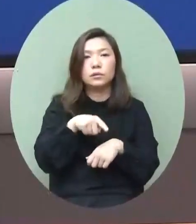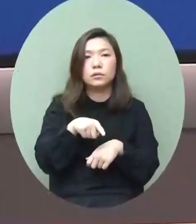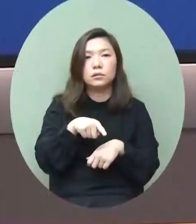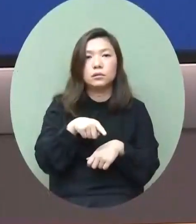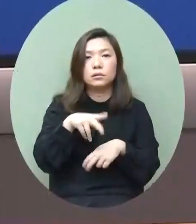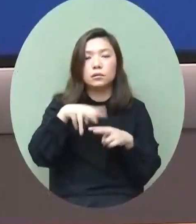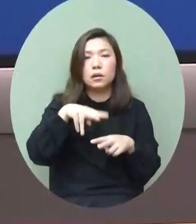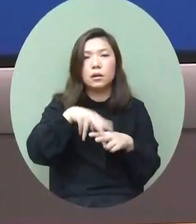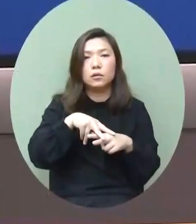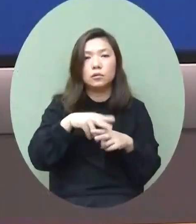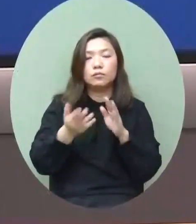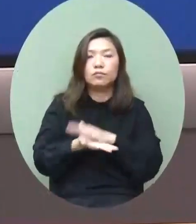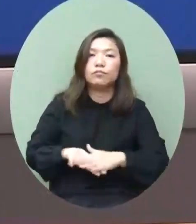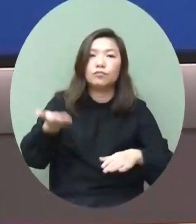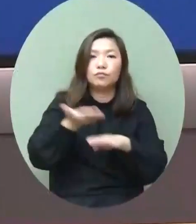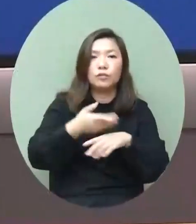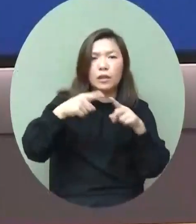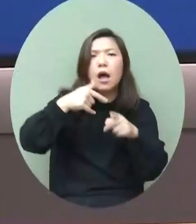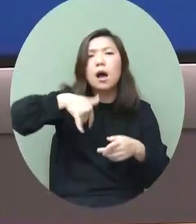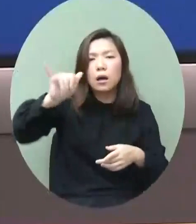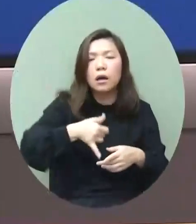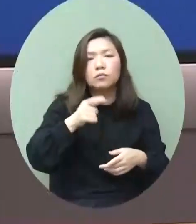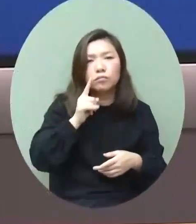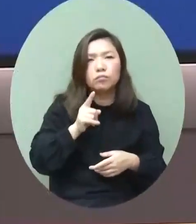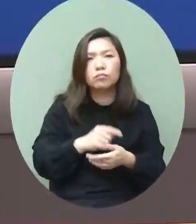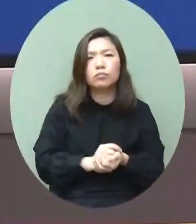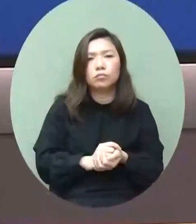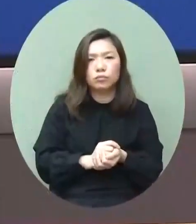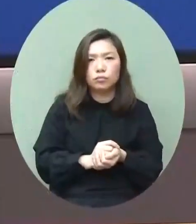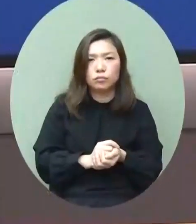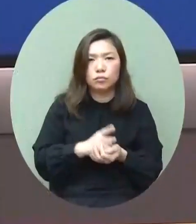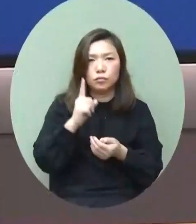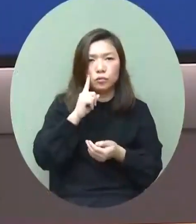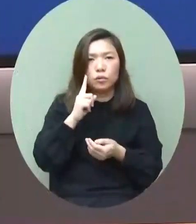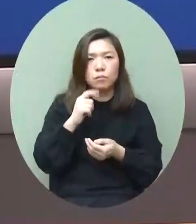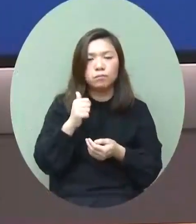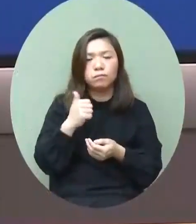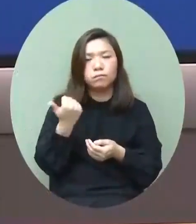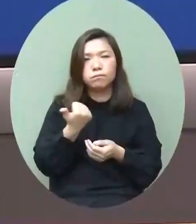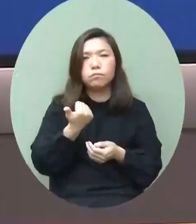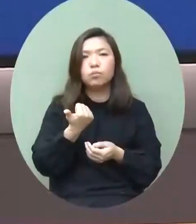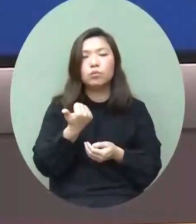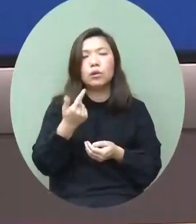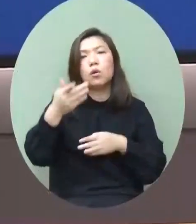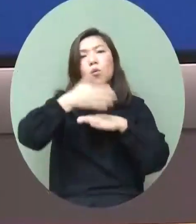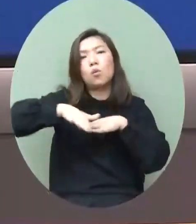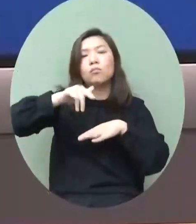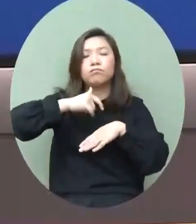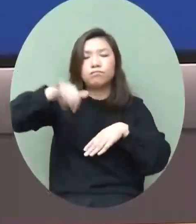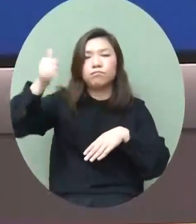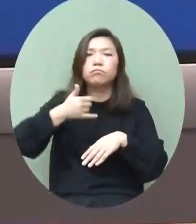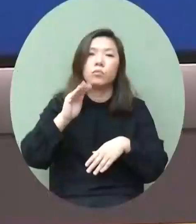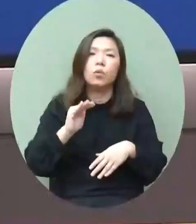跟內地恢復人員往來也都能夠跟海外恢復人員往來